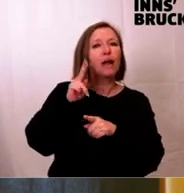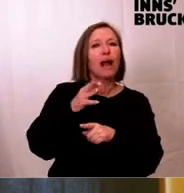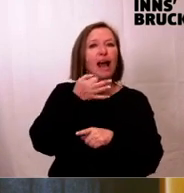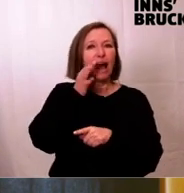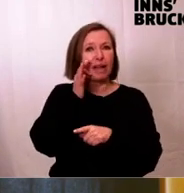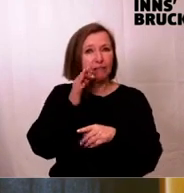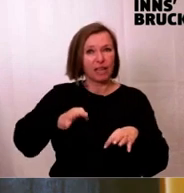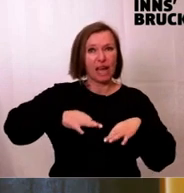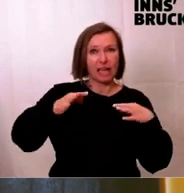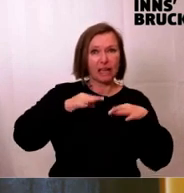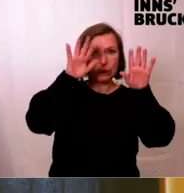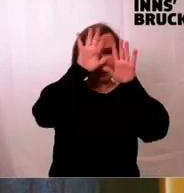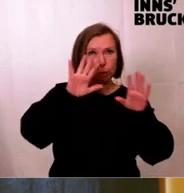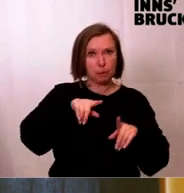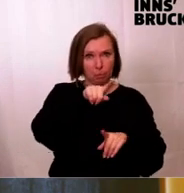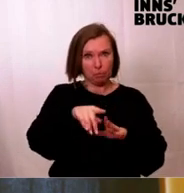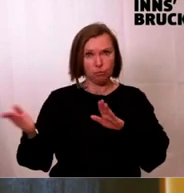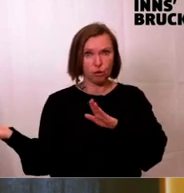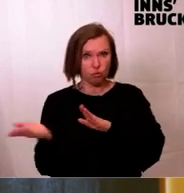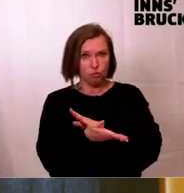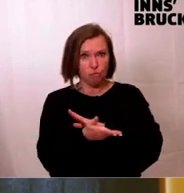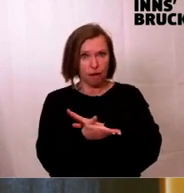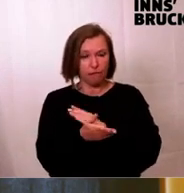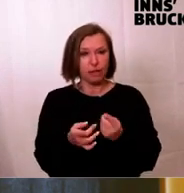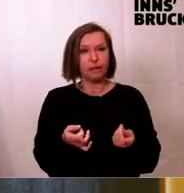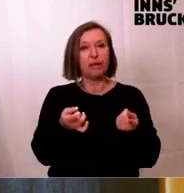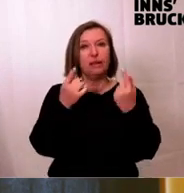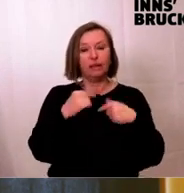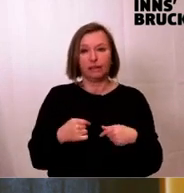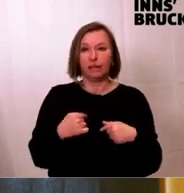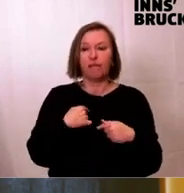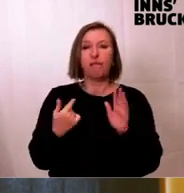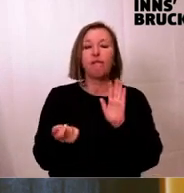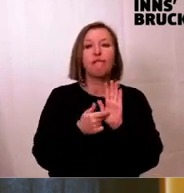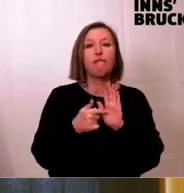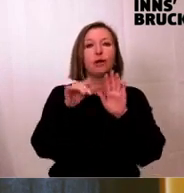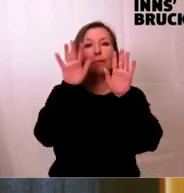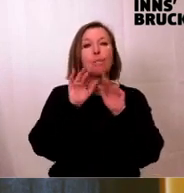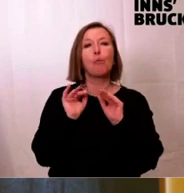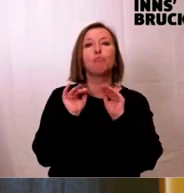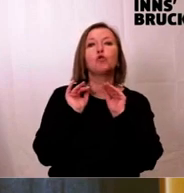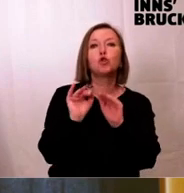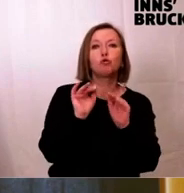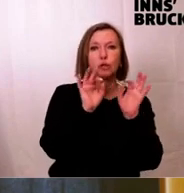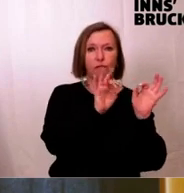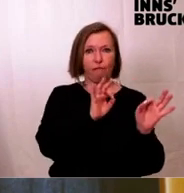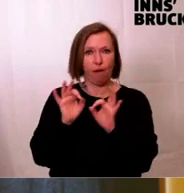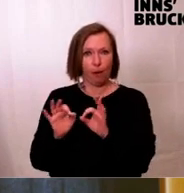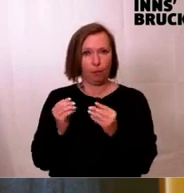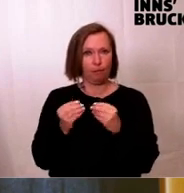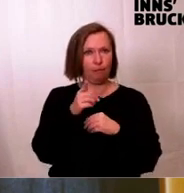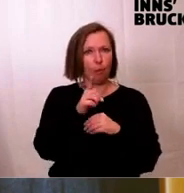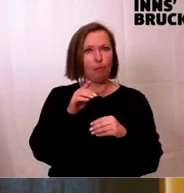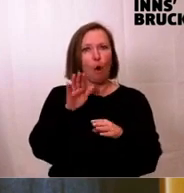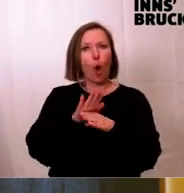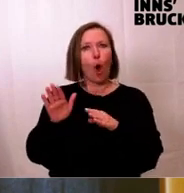kerngesunden Bäume umgefällt. Dann haben wir eine Baumschutzverordnung gefordert, um die Bäume von den grünen Holzfällern zu retten.